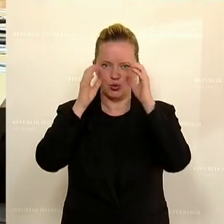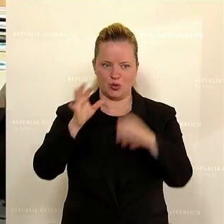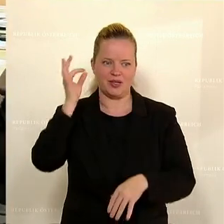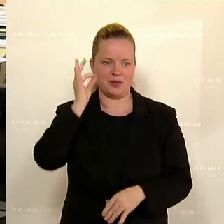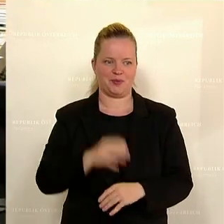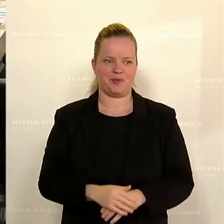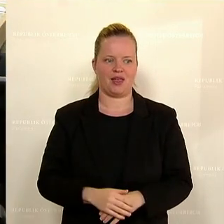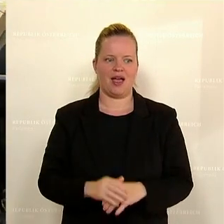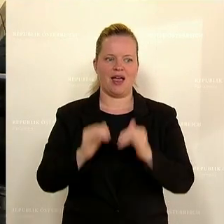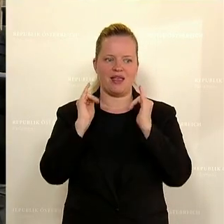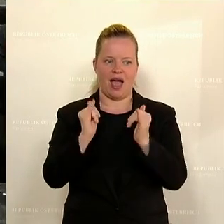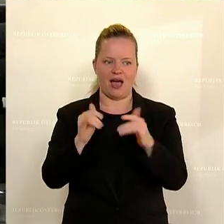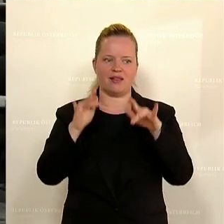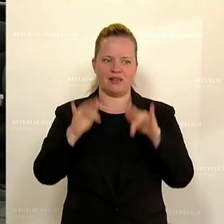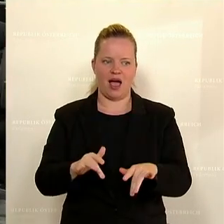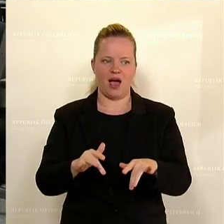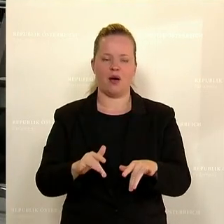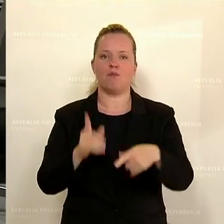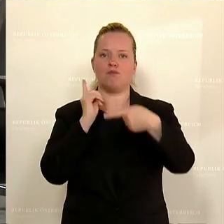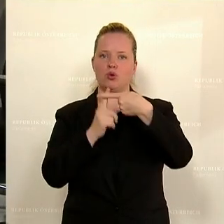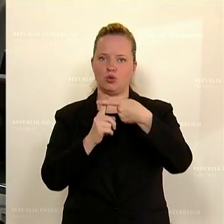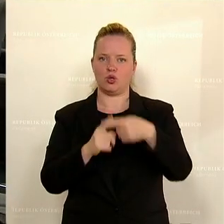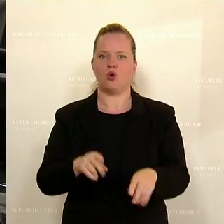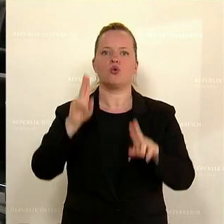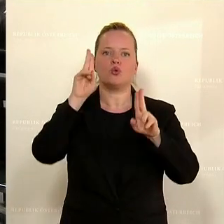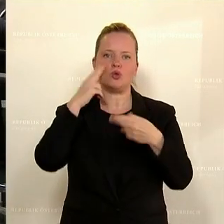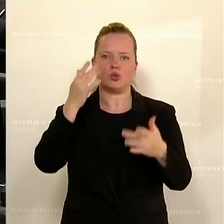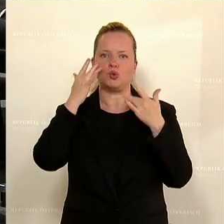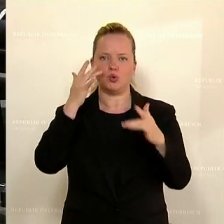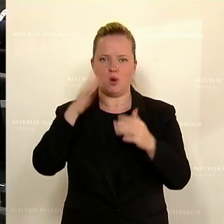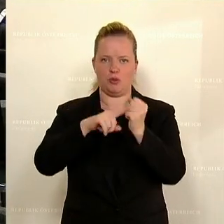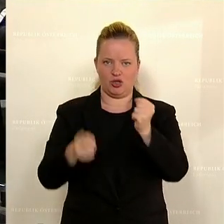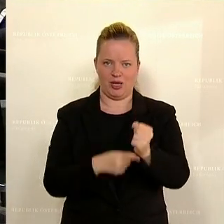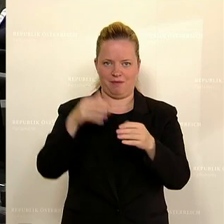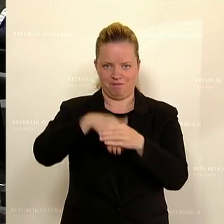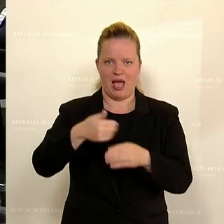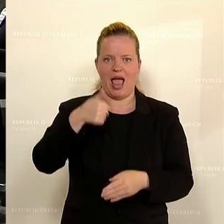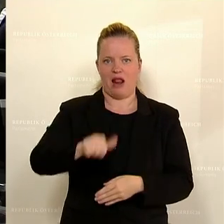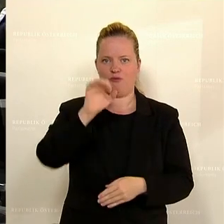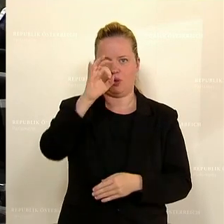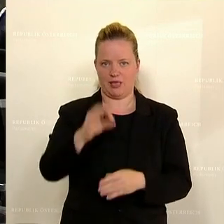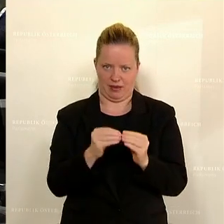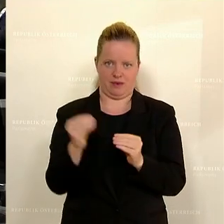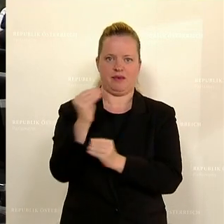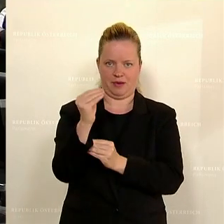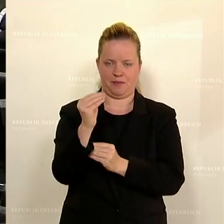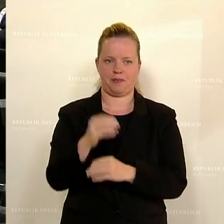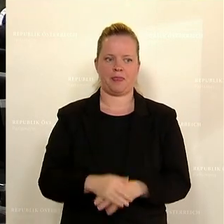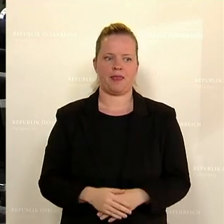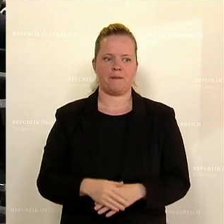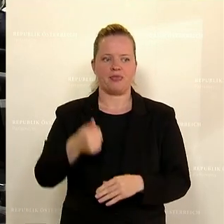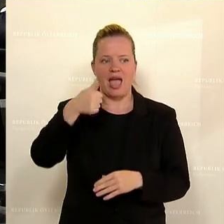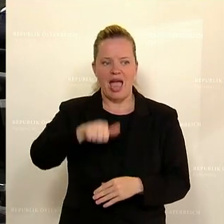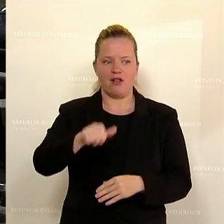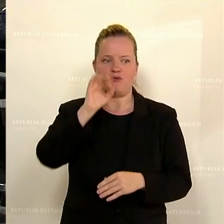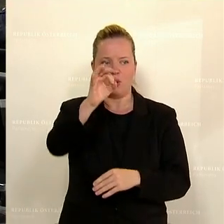Budget, die dauert ja drei Tage. Heute ist der erste, sie wird am Abend unterbrochen, um morgen fortgesetzt zu werden. Im Moment wird die Untergruppe 32